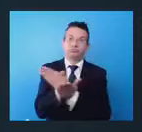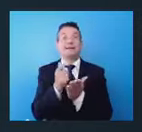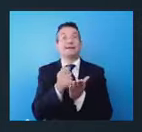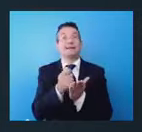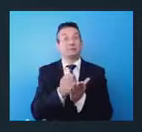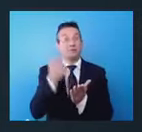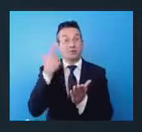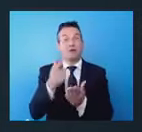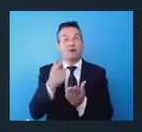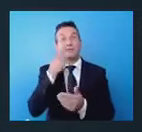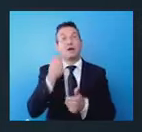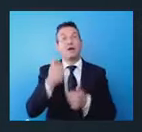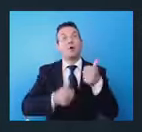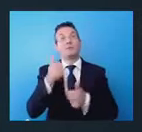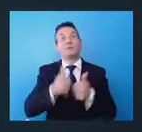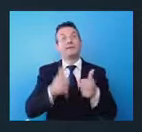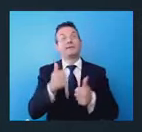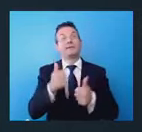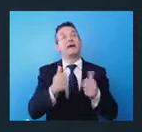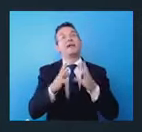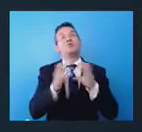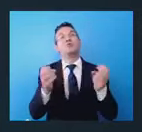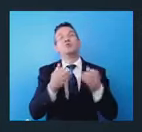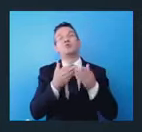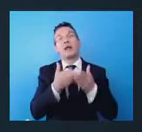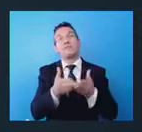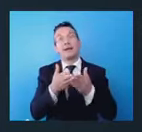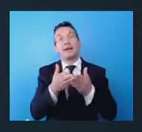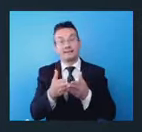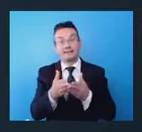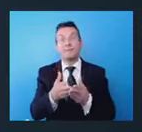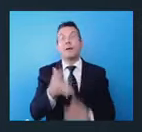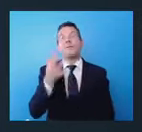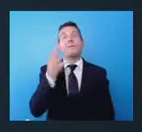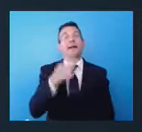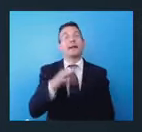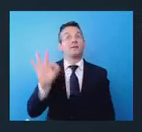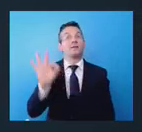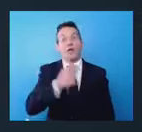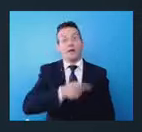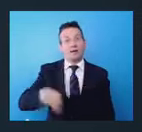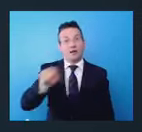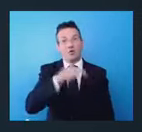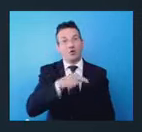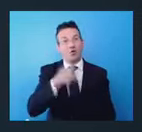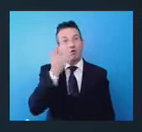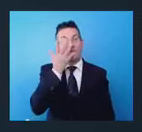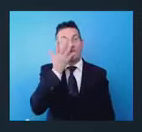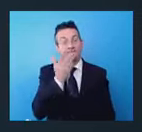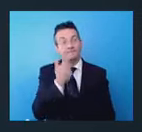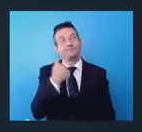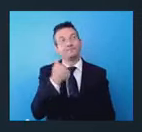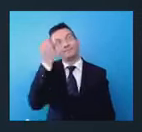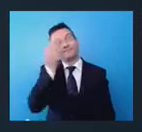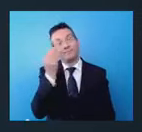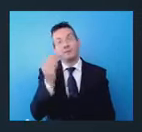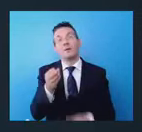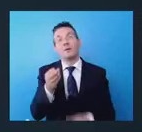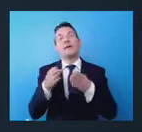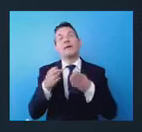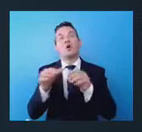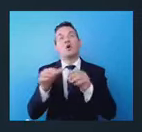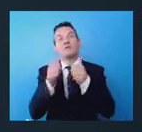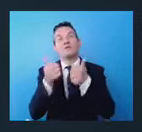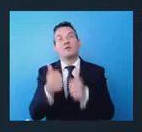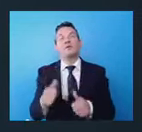competitività dell'industria marittima. In particolare riteniamo che sia necessario lo sviluppo di percorsi formativi che siano